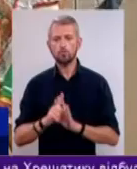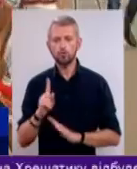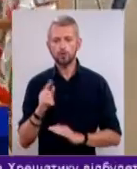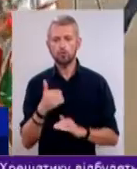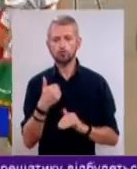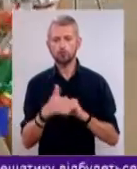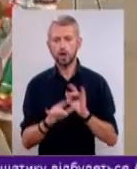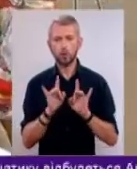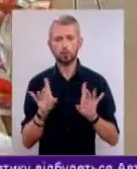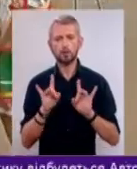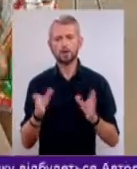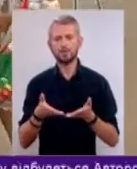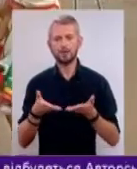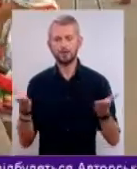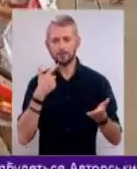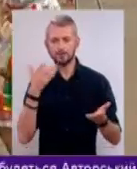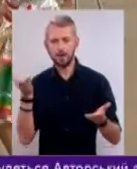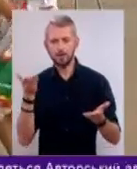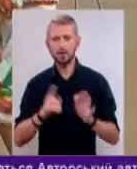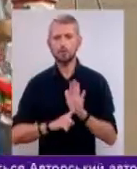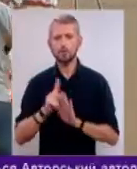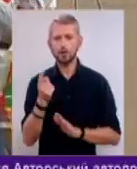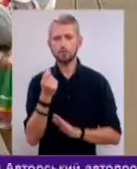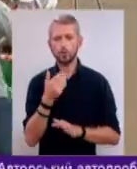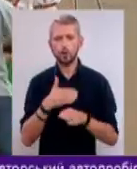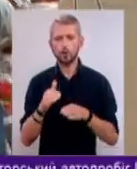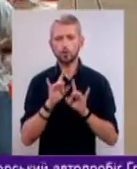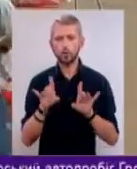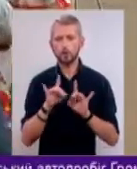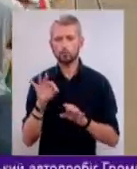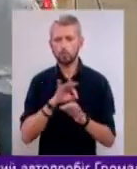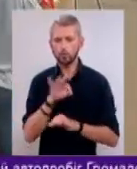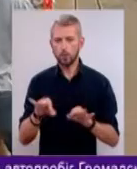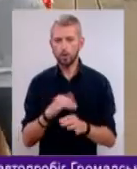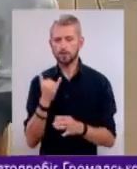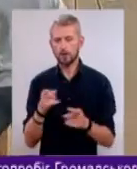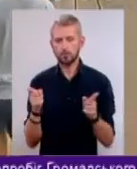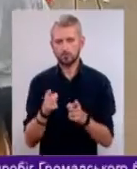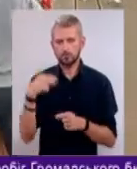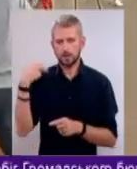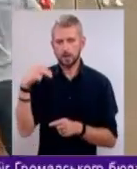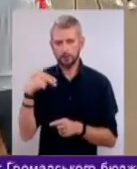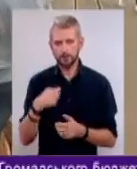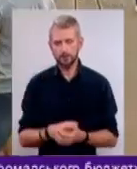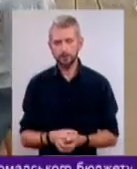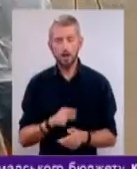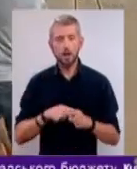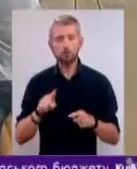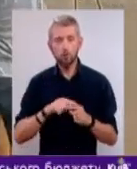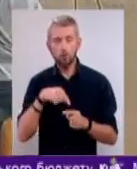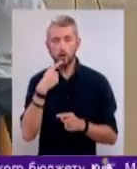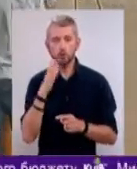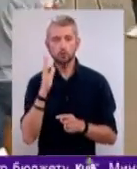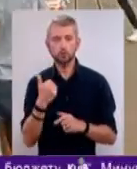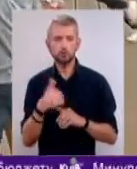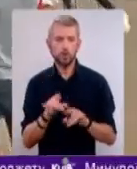розповідати на сцені, потроху починають розказувати про проекти. Зараз невеличка перерва. Скоро, кажуть, вже будуть